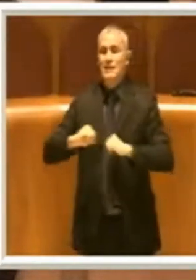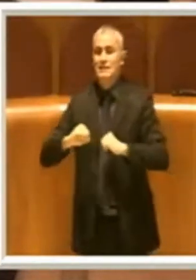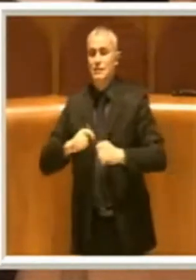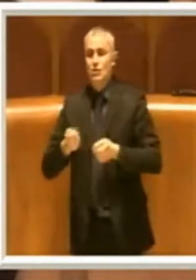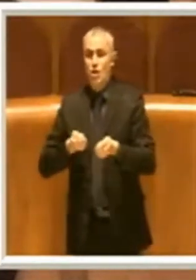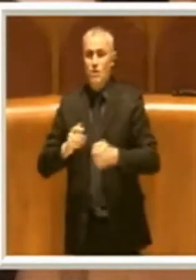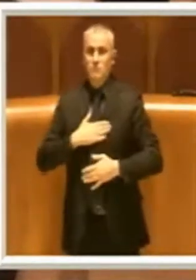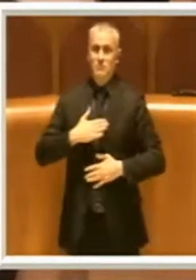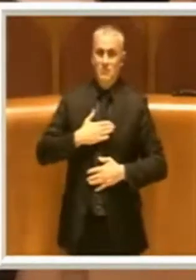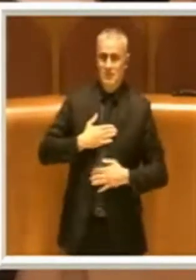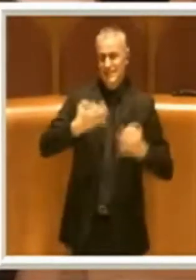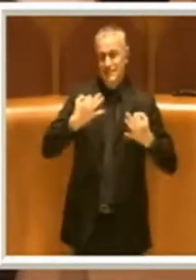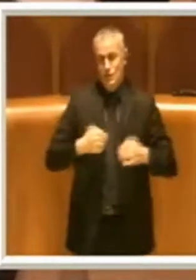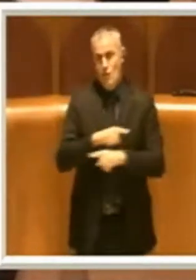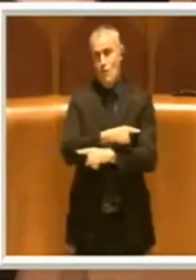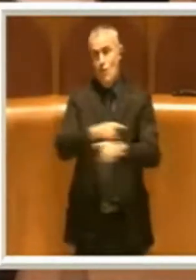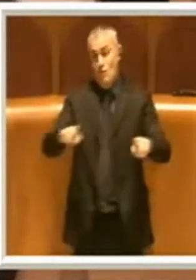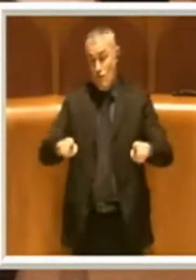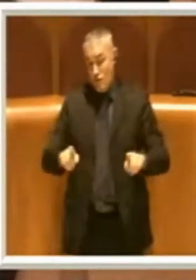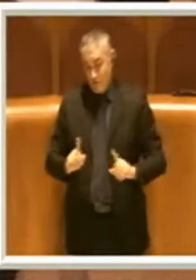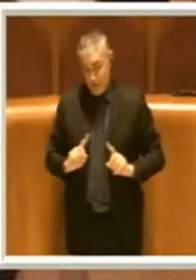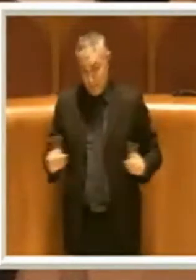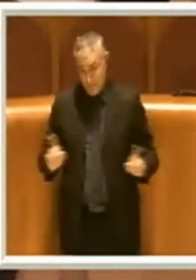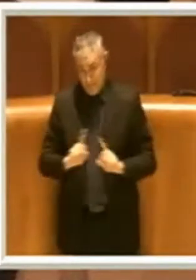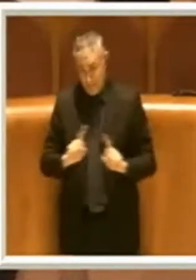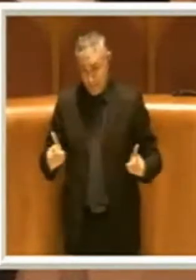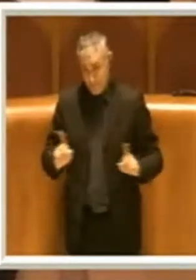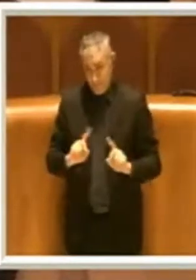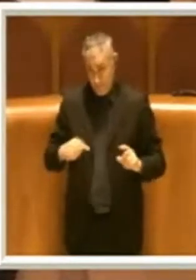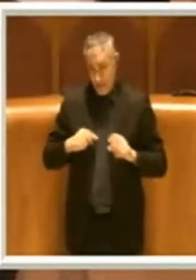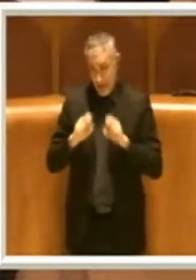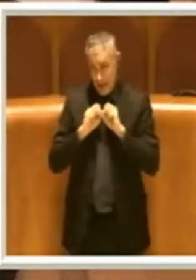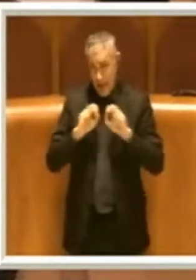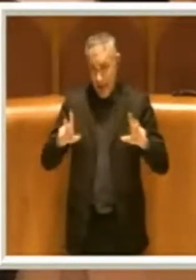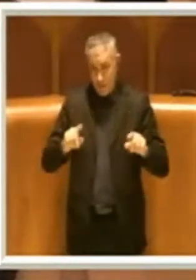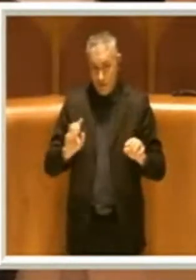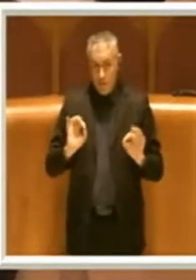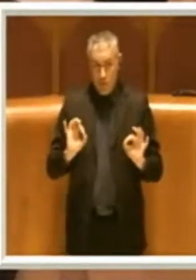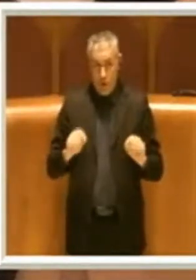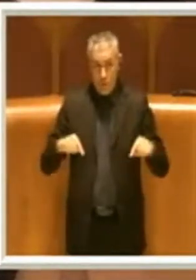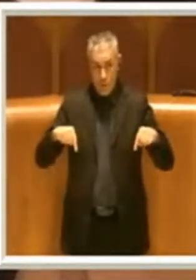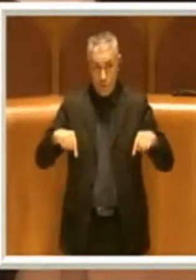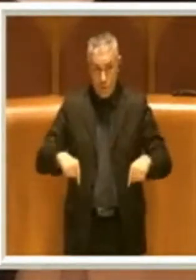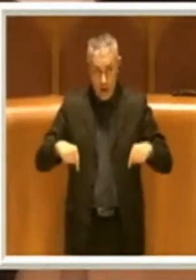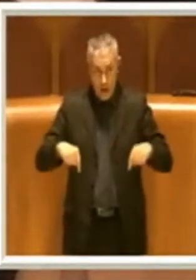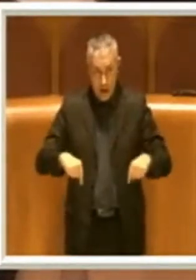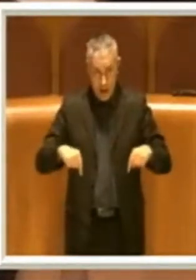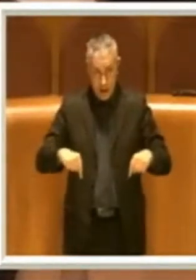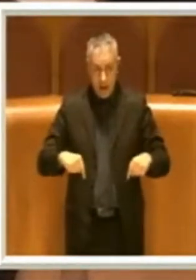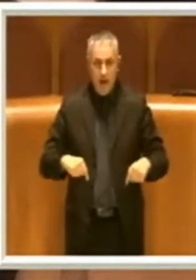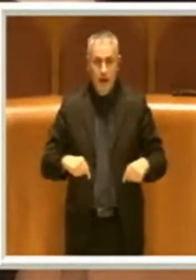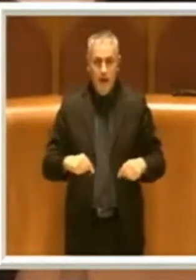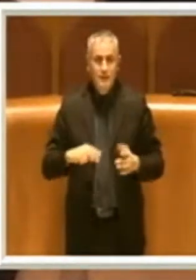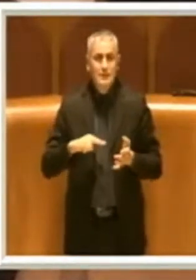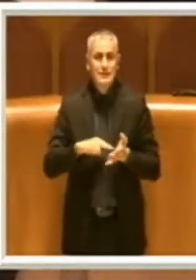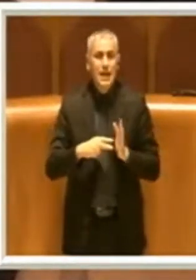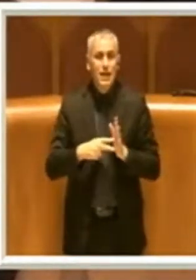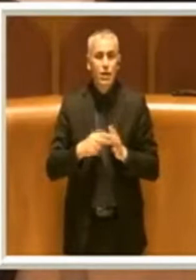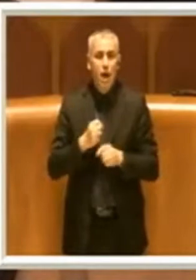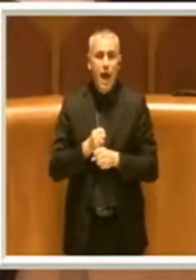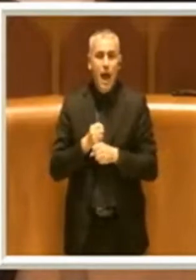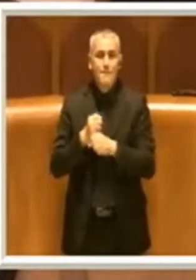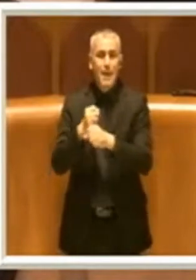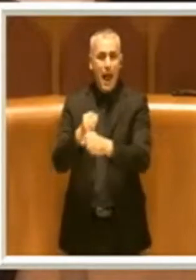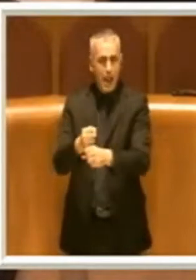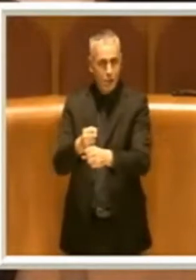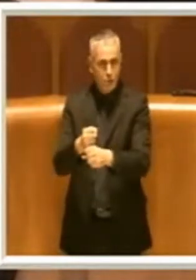Sono sicuro. Però mi preme sottolineare innanzitutto che qua e soprattutto il nostro metodo è quello degli appalti, è quello